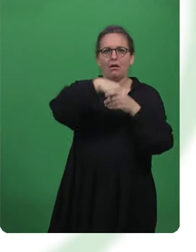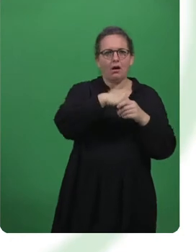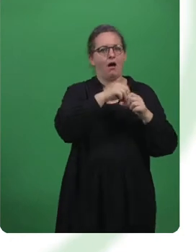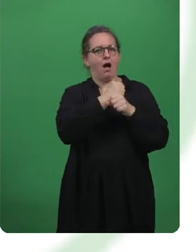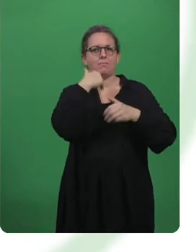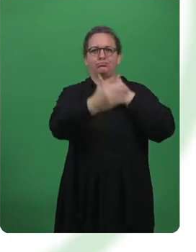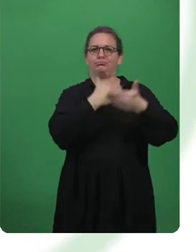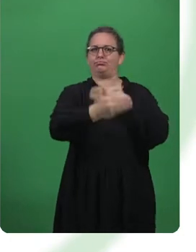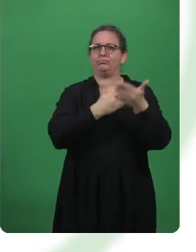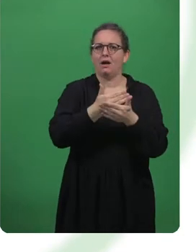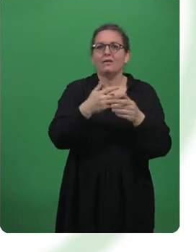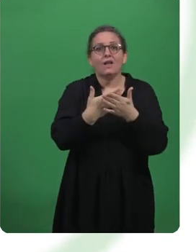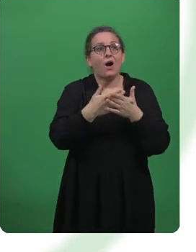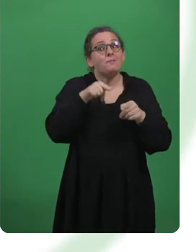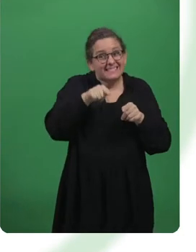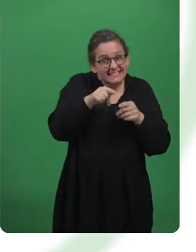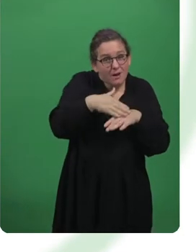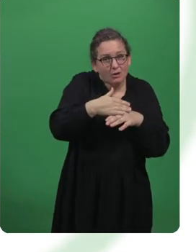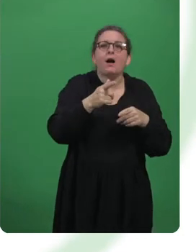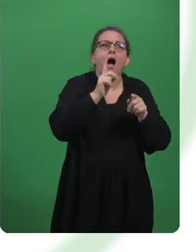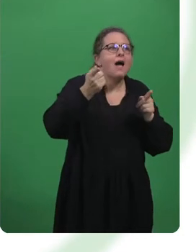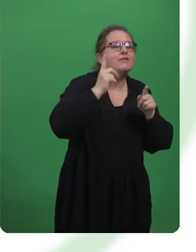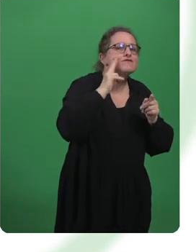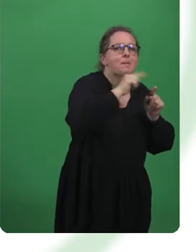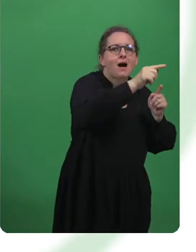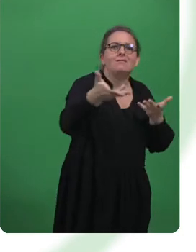einzusetzen. genau das wollen wir auch bei den Unternehmensdialogen zeigen.